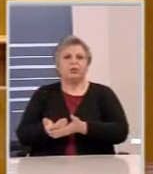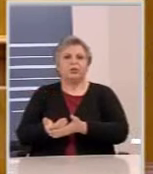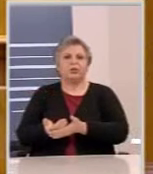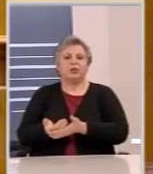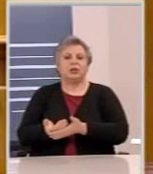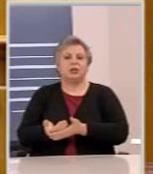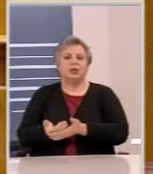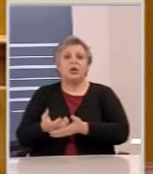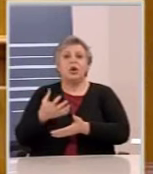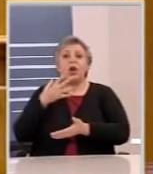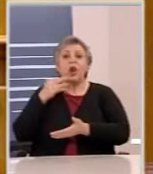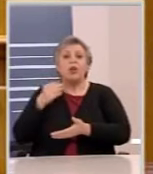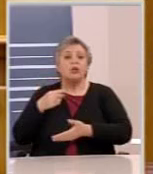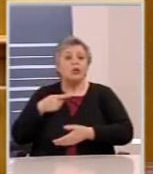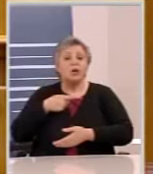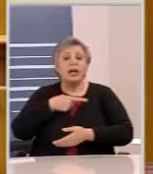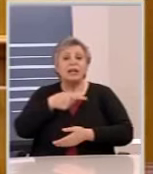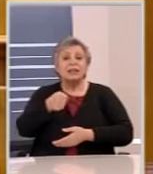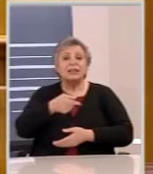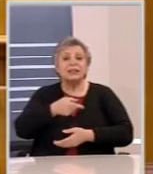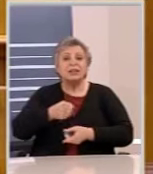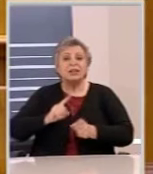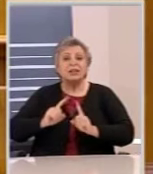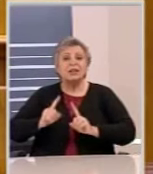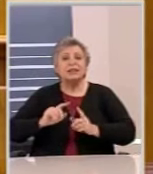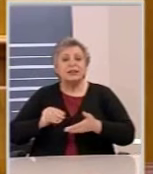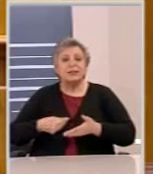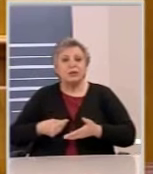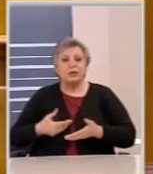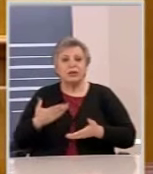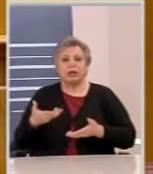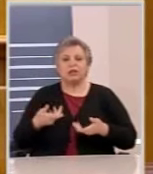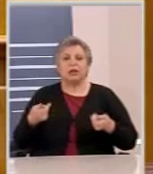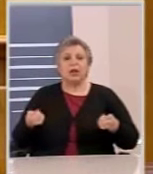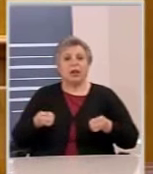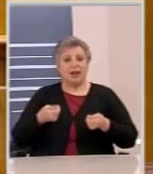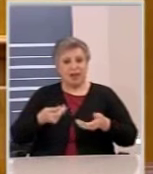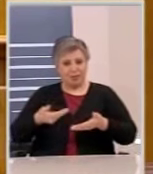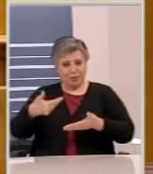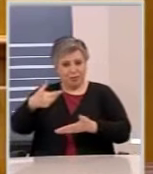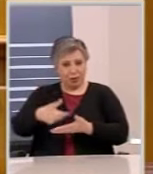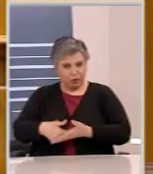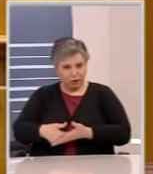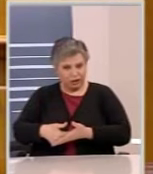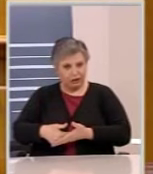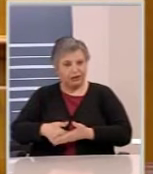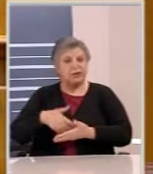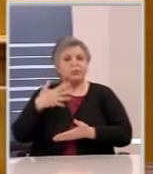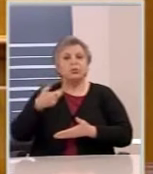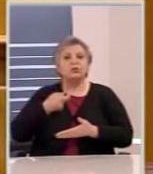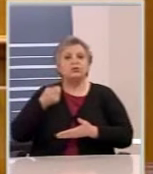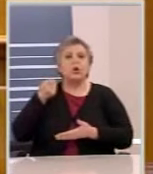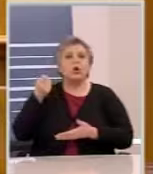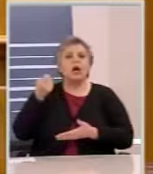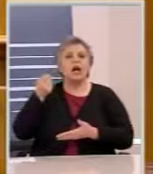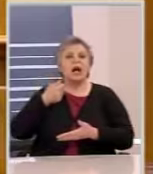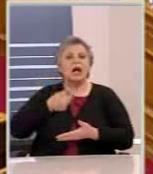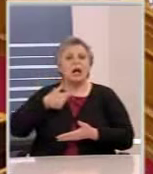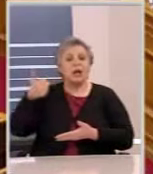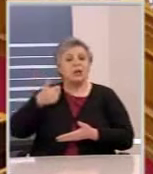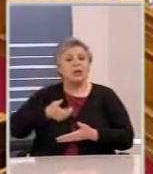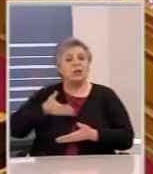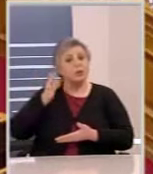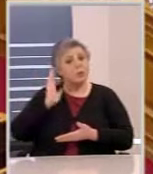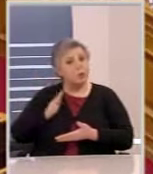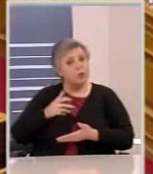περίπτωση να φέρετε εσείς συμφωνία με αντίμετρα ισοδύναμα. Να φέρετε συμφωνία για το χρέος που λέγατε ότι είναι βιώσιμο. Και να φέρετε